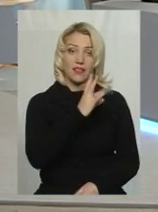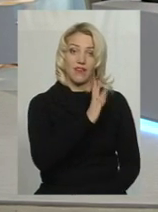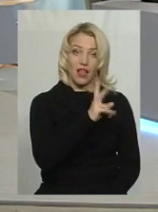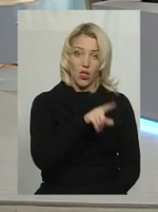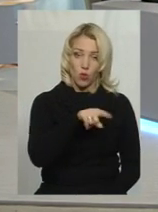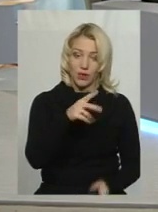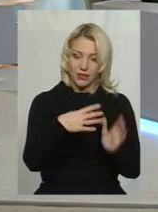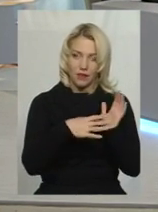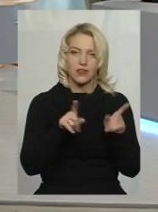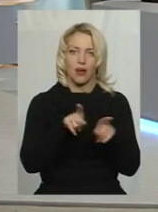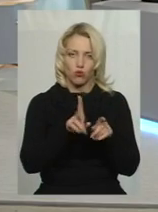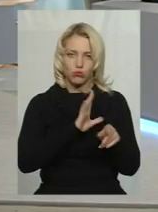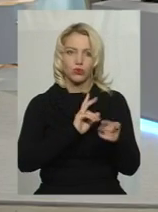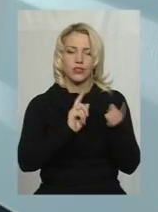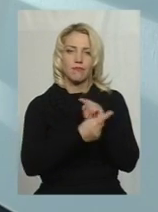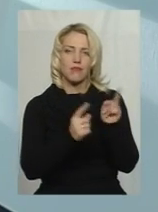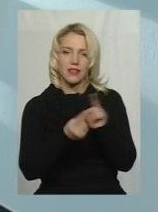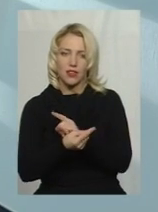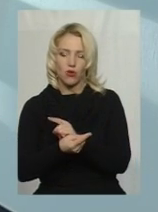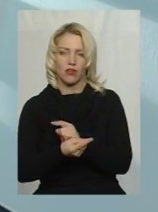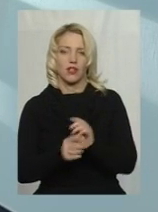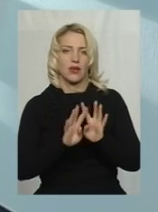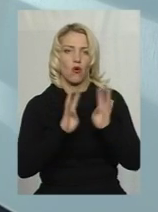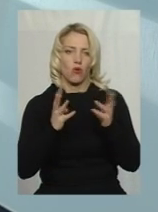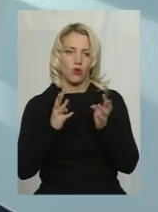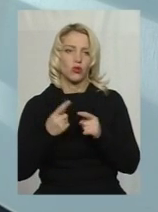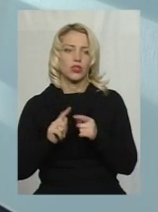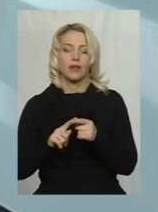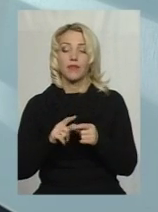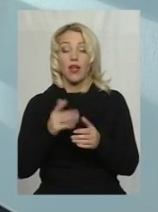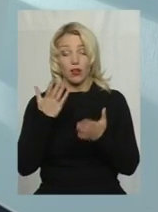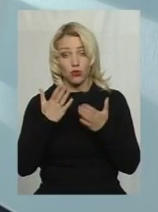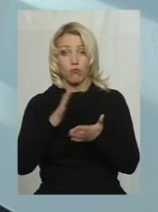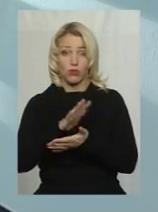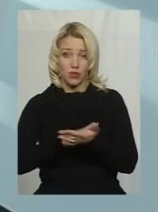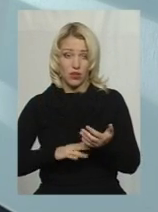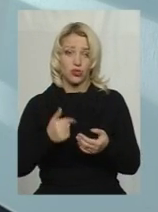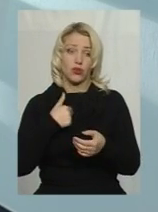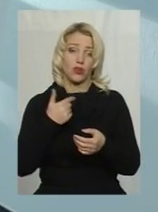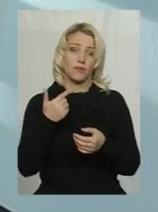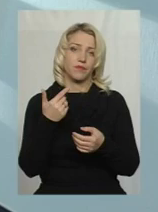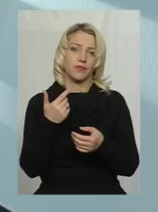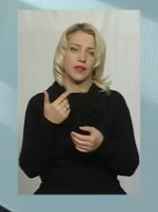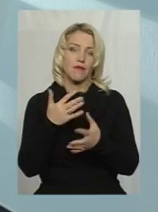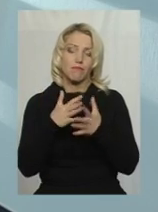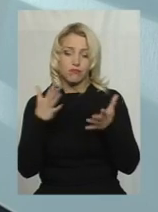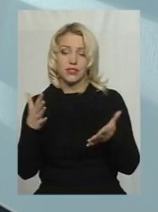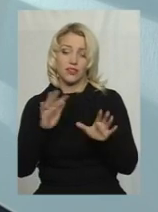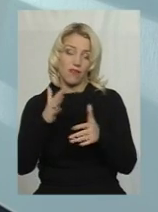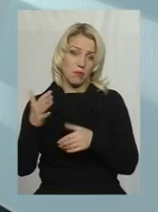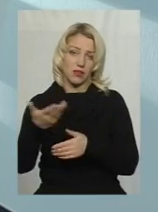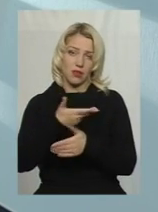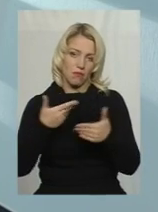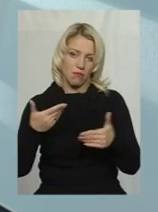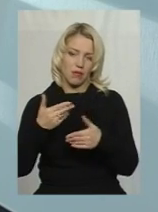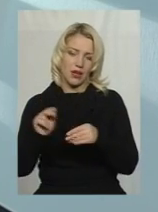замінено пару секцій. В подальшому, коли ми зверталися, вони, в принципі, не відмовляються її ремонтувати. Але в більшості випадків ми ремонтуємо її